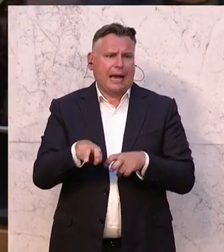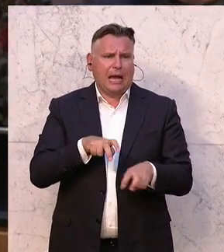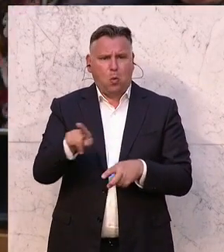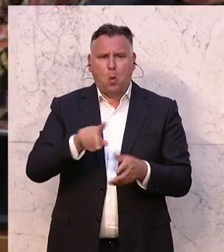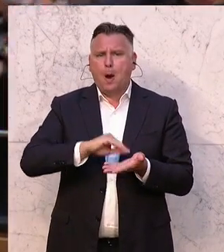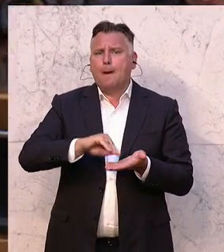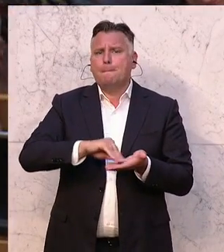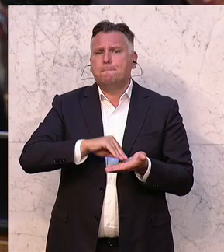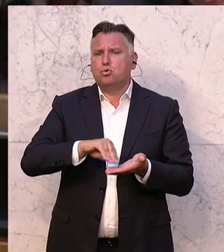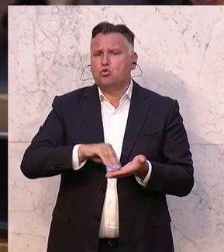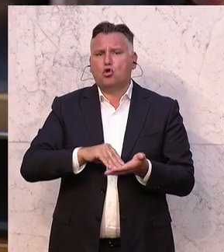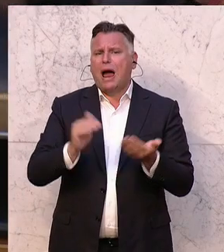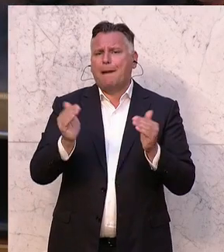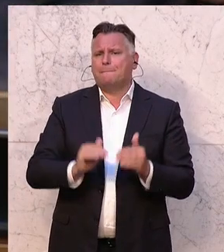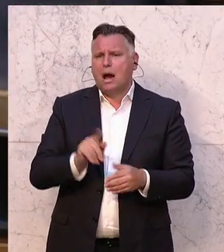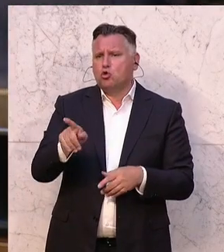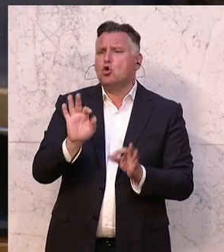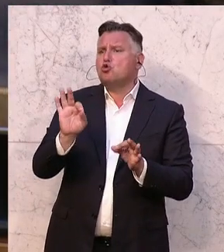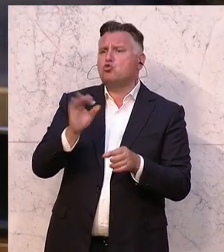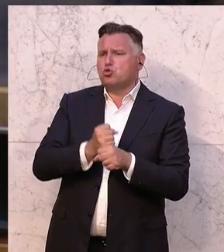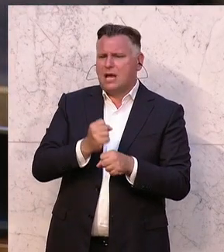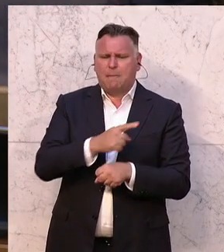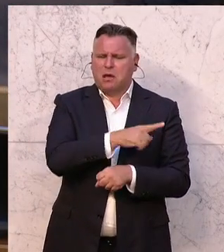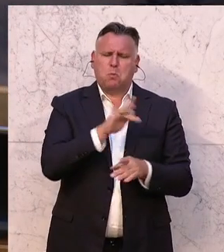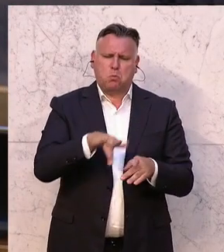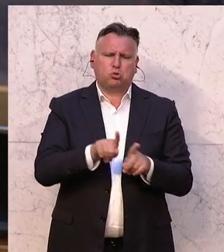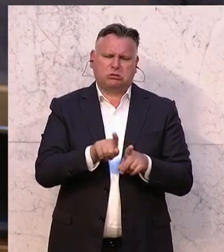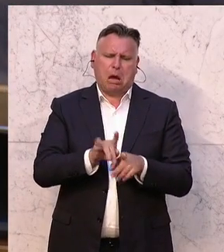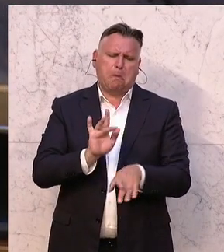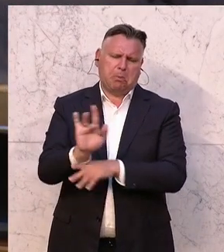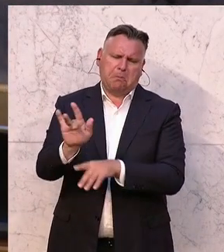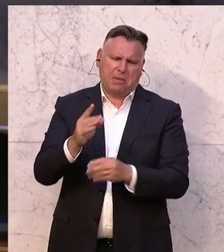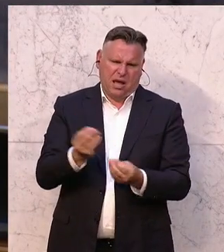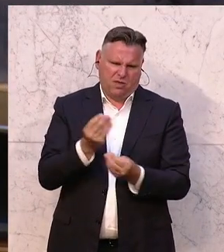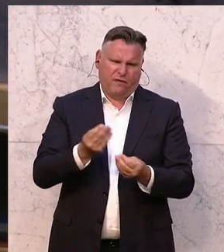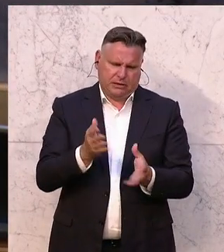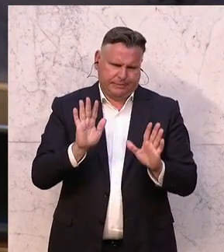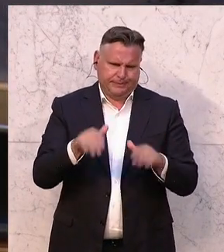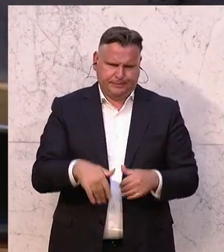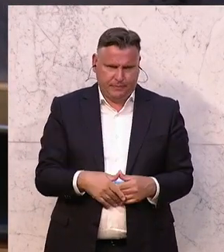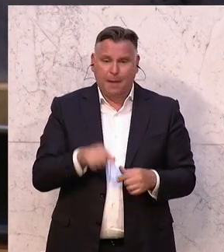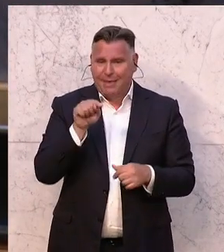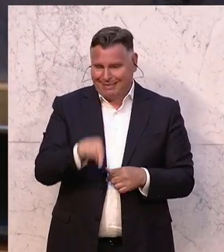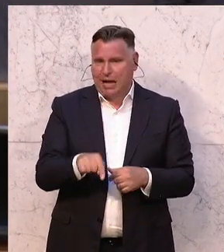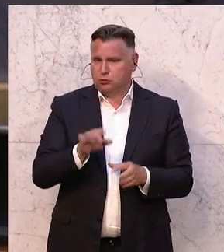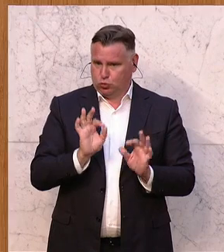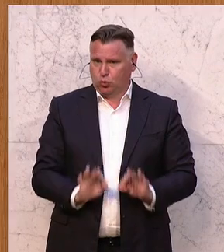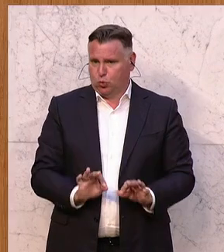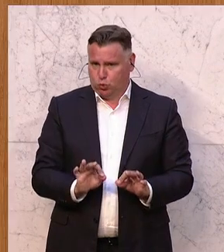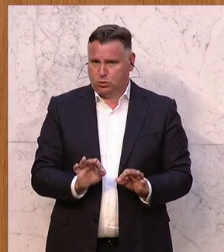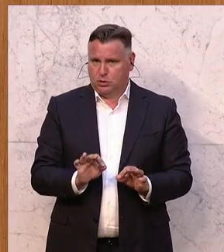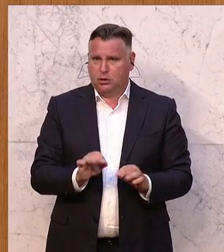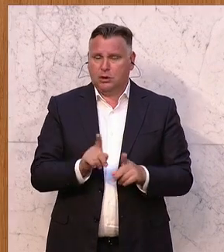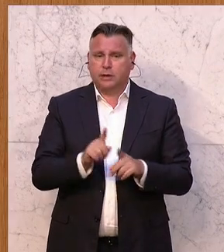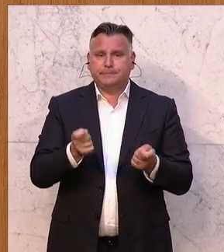Bürokratie abgebaut und was Gescheites gemacht. Er muss halt wieder ein bisschen Nebensätze machen, was nicht so gescheit ist. Es ist eine gute Sache. Wir kennen die